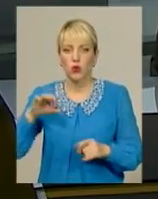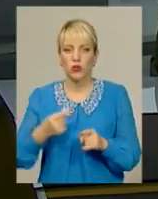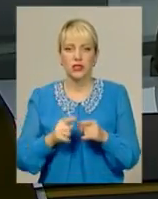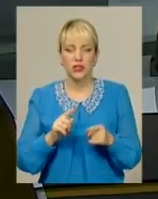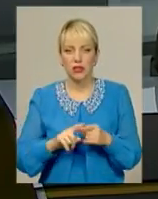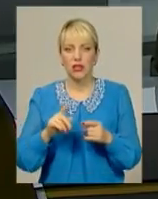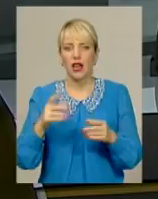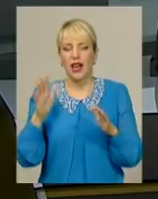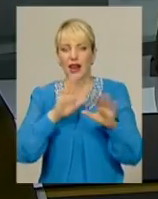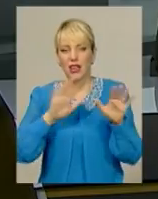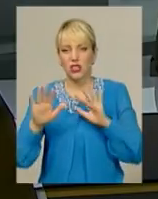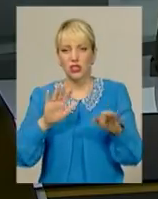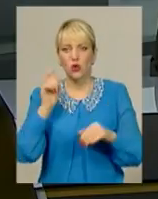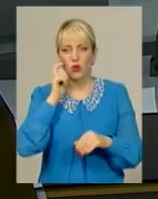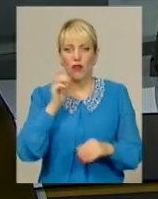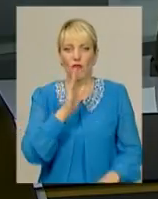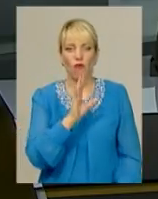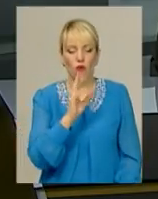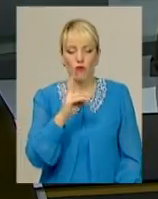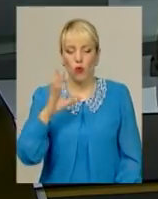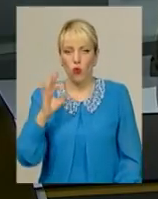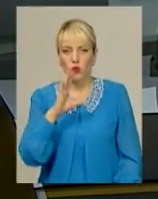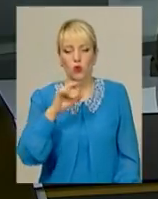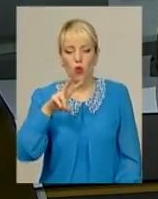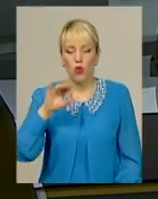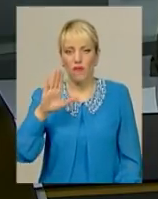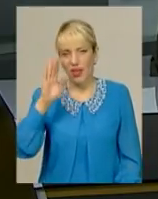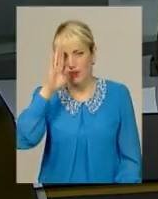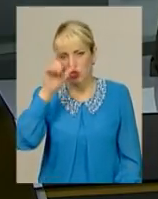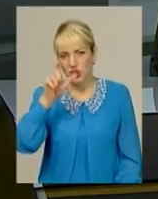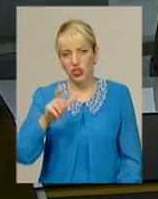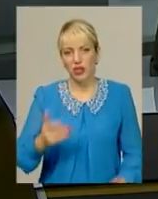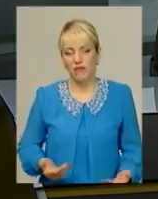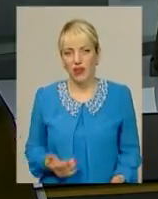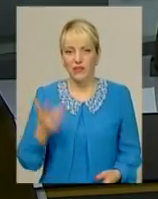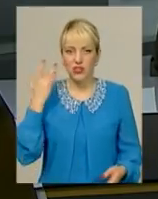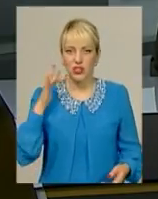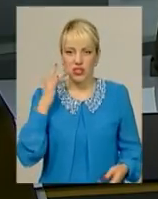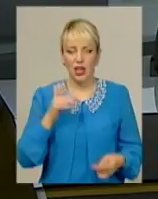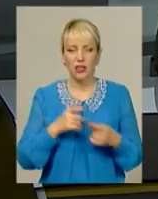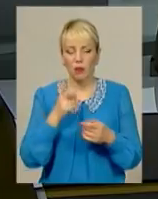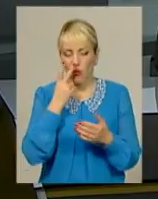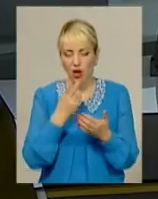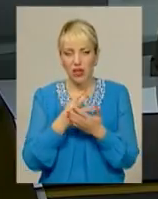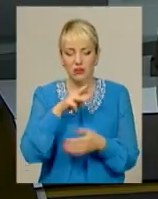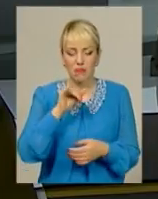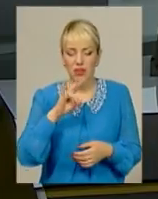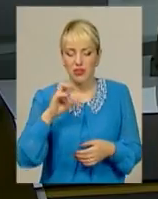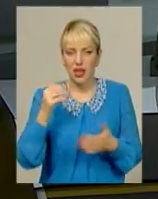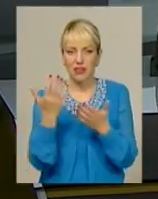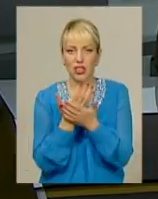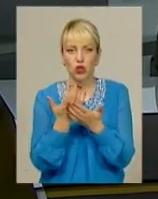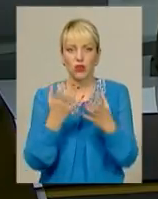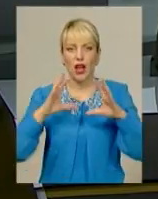режисер-українець Вовка Соловей, який вже 20 років живе і працює у Штатах. Показуватимуть міну у кінотеатрі «Планета»